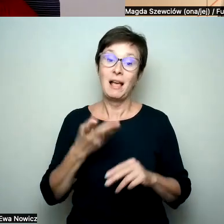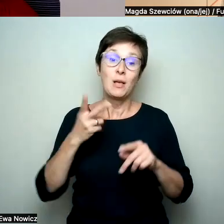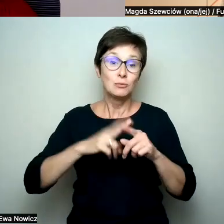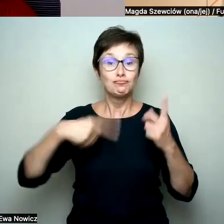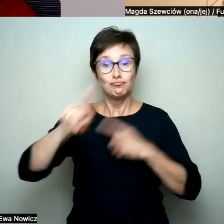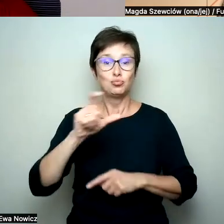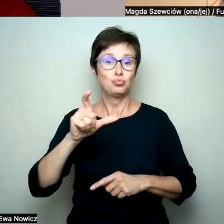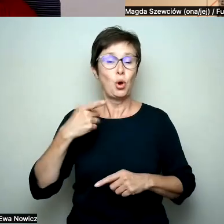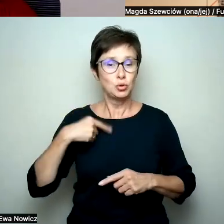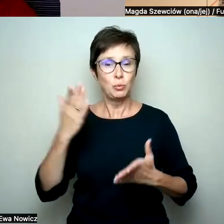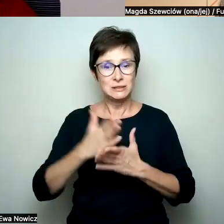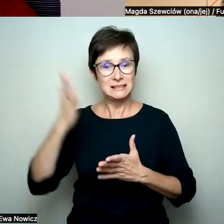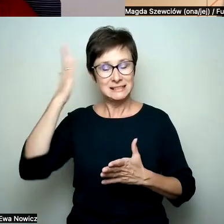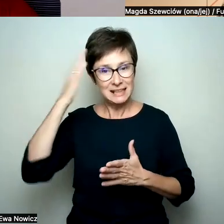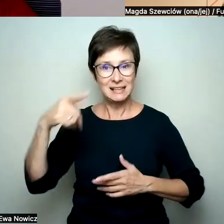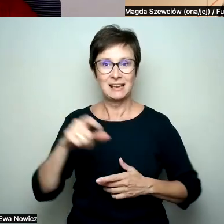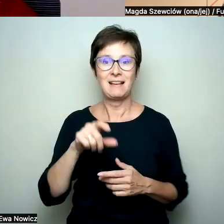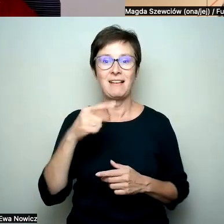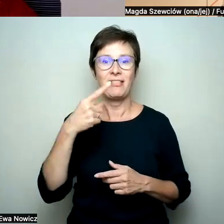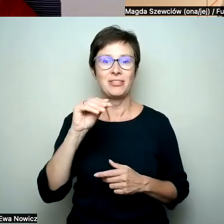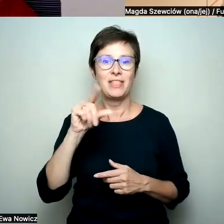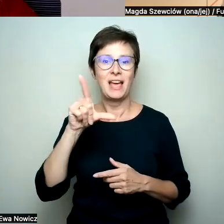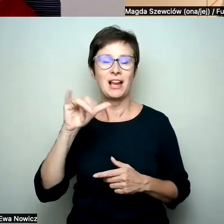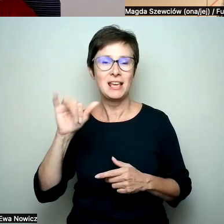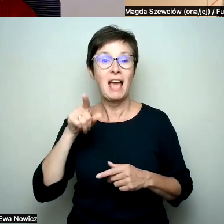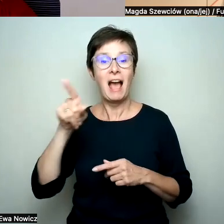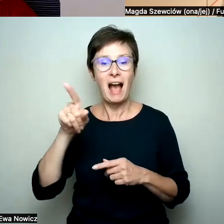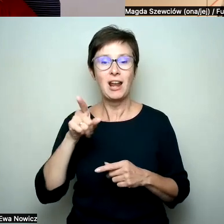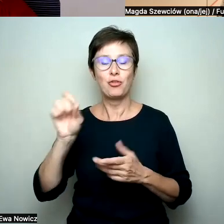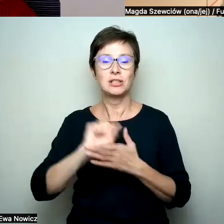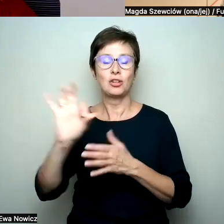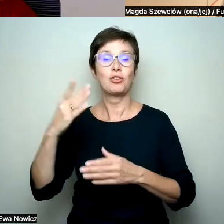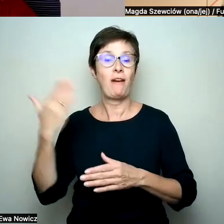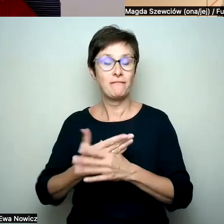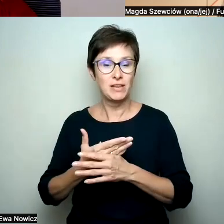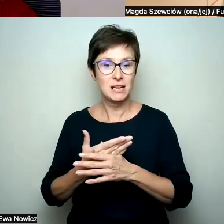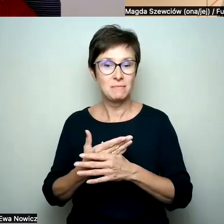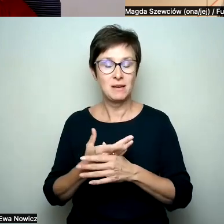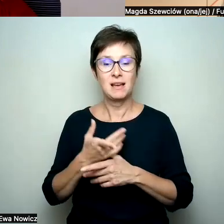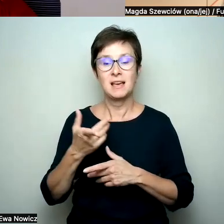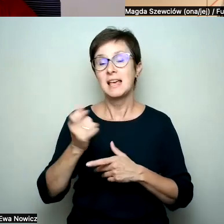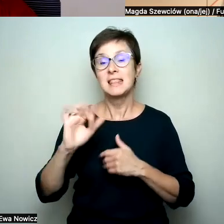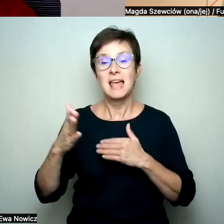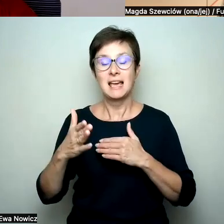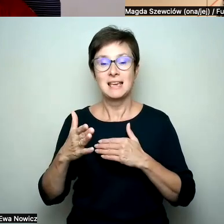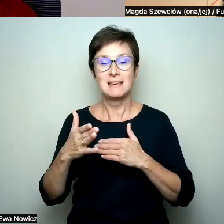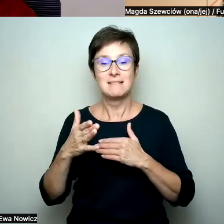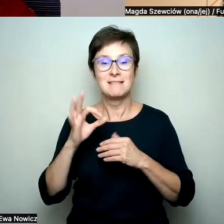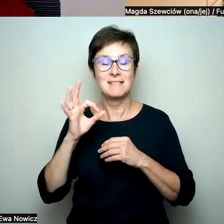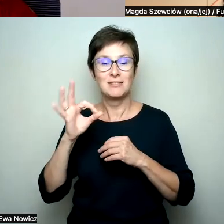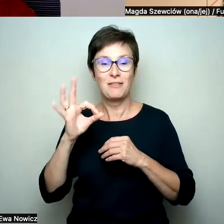kojarzą Cię jako Janina Daily, ale wiemy, że to jest tylko Twoja firma i też najmniejsze miejsce w internecie.